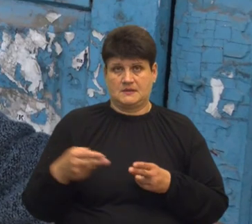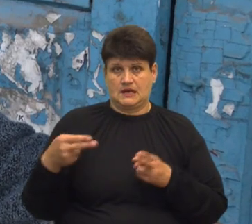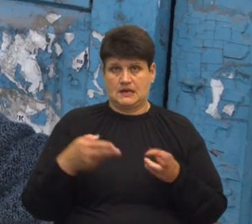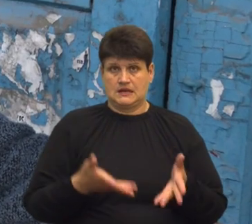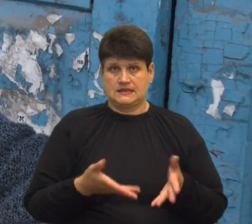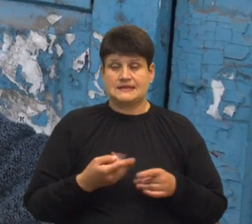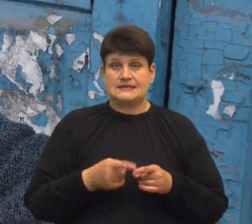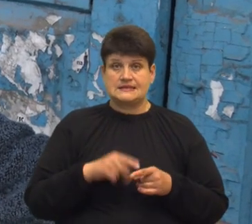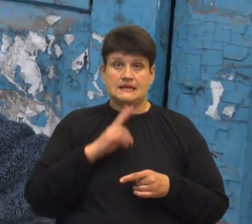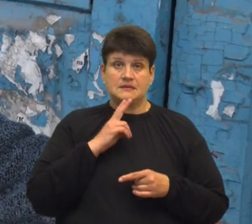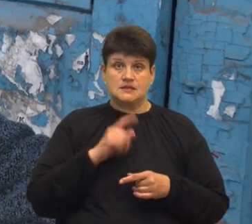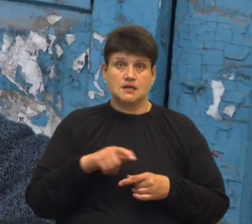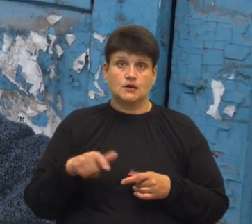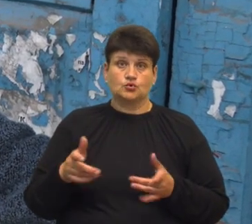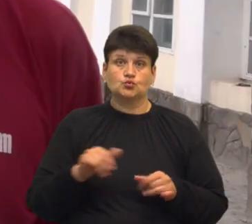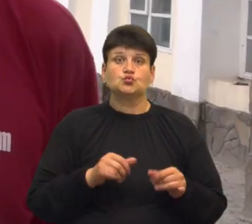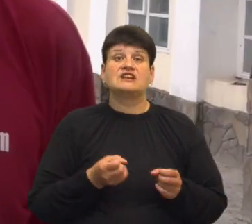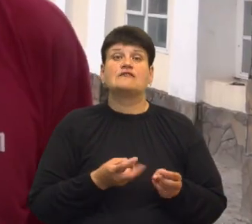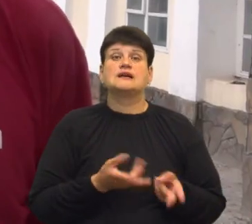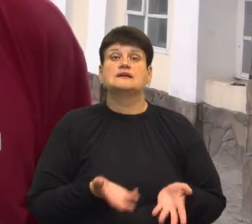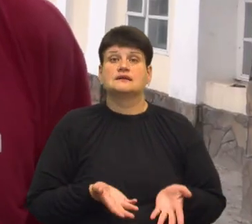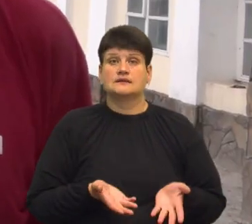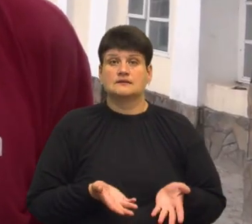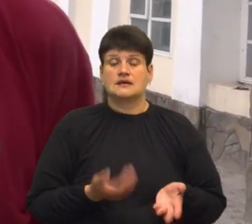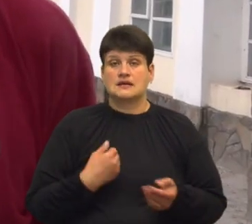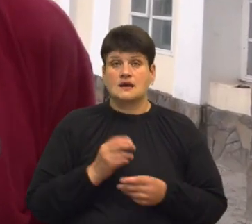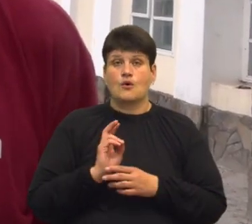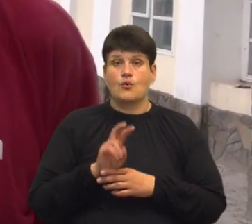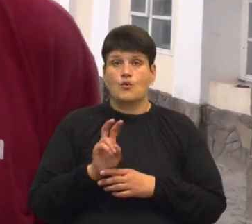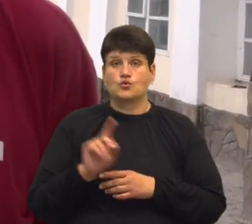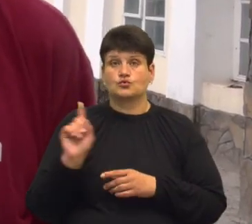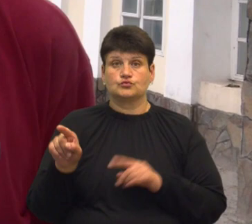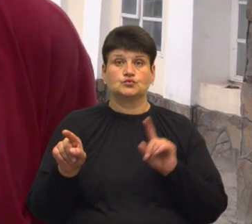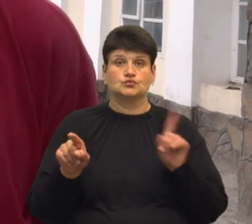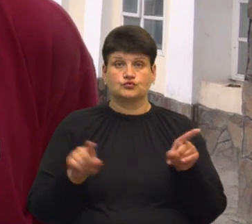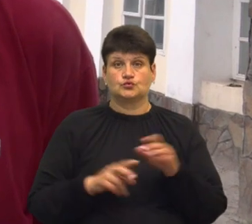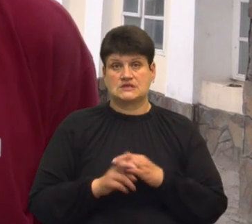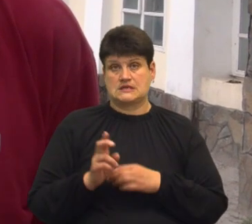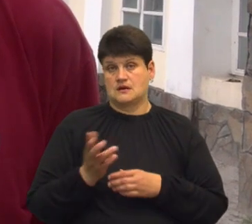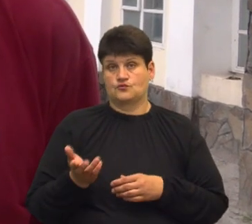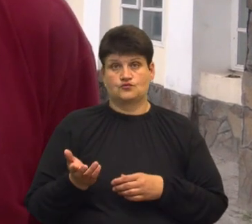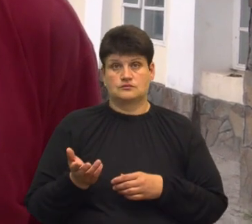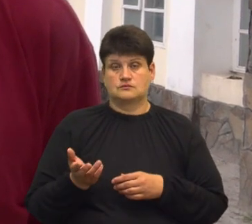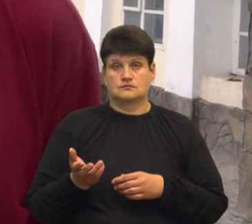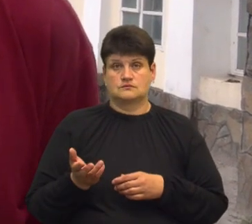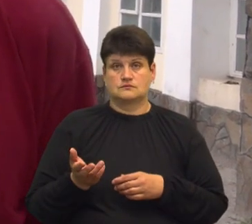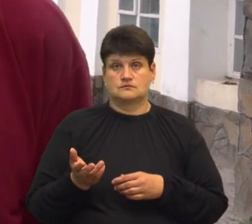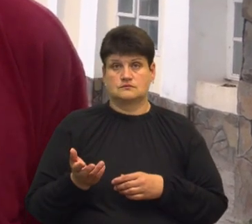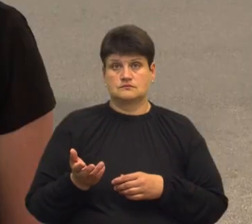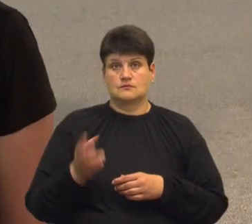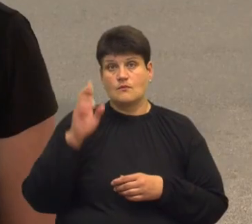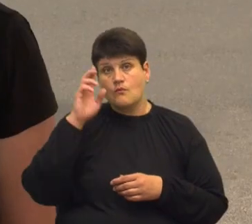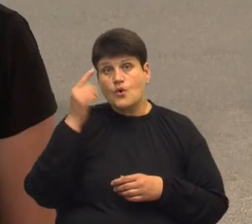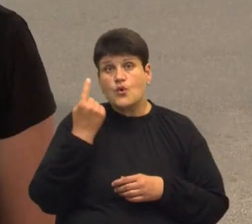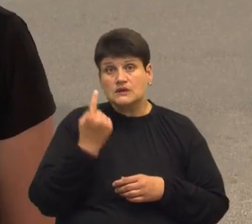кременецькі люди. Куди їх виганяти? Я ходжу і в ту, і в ту церкву. Ну, Бог один.